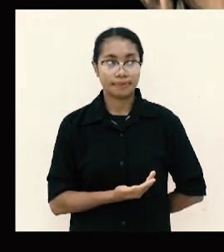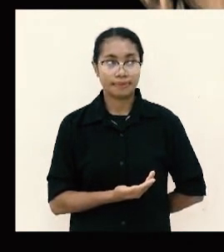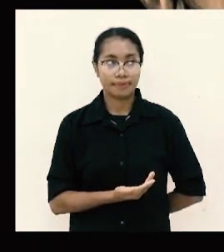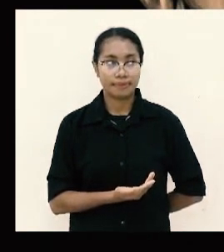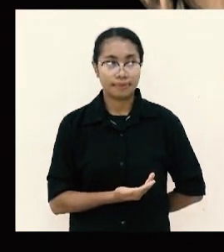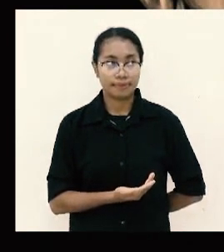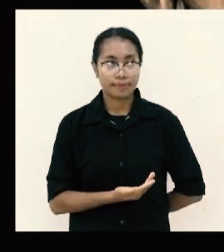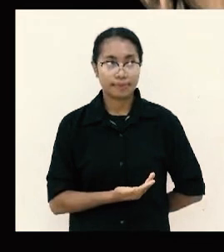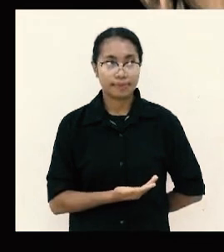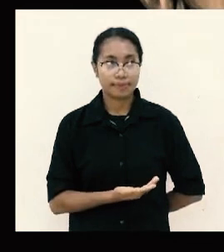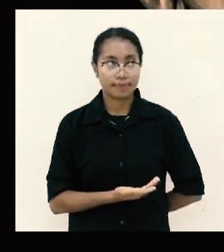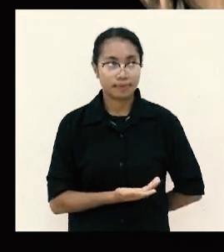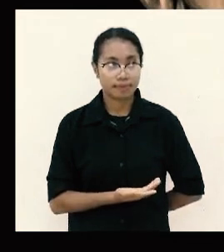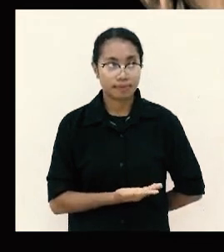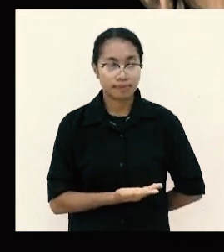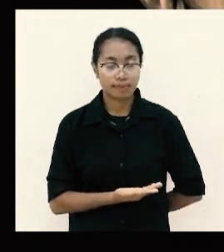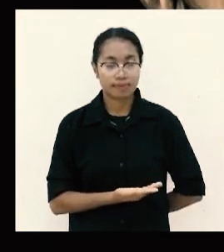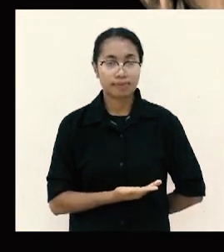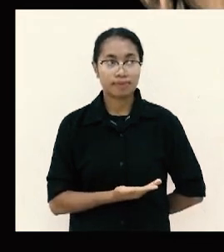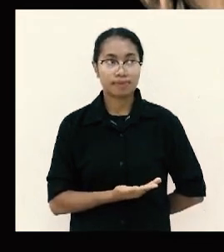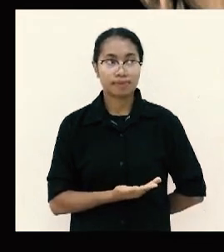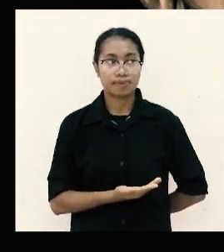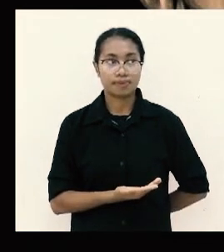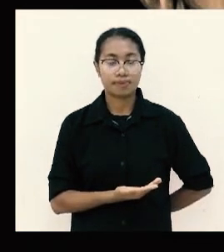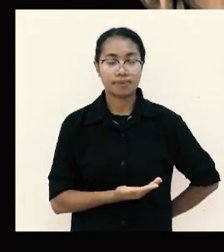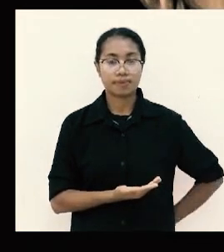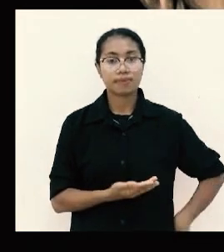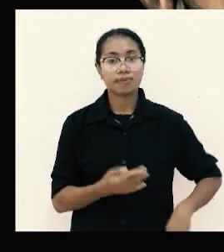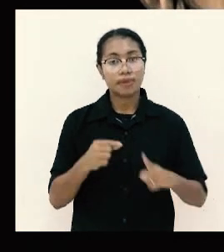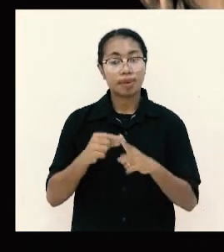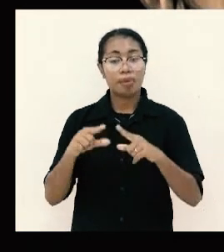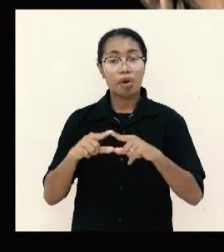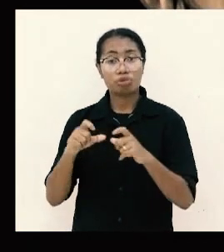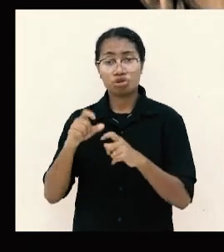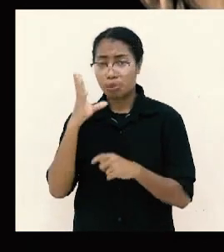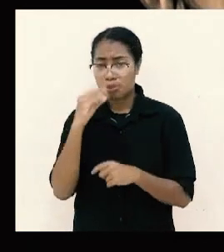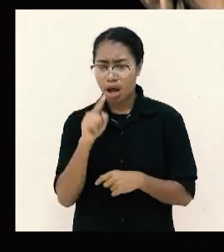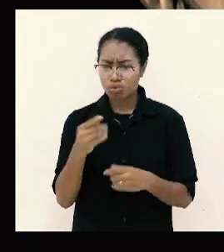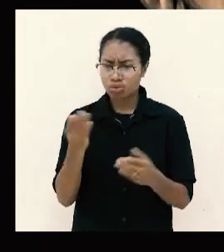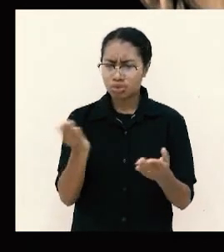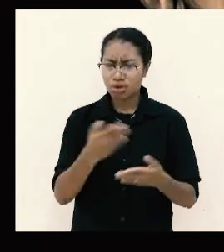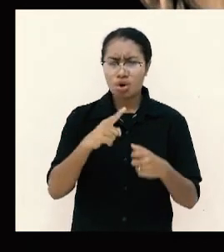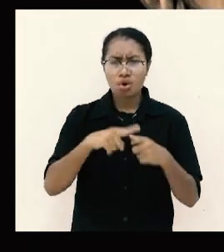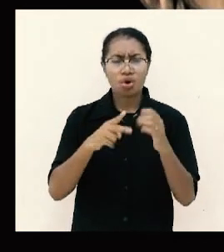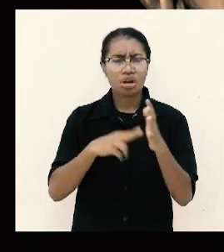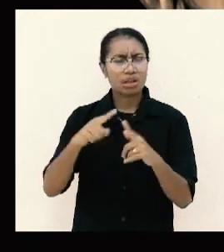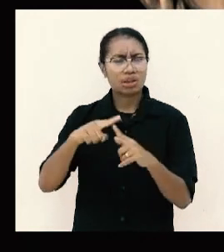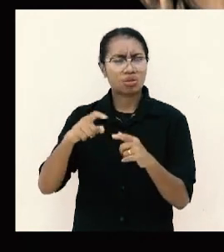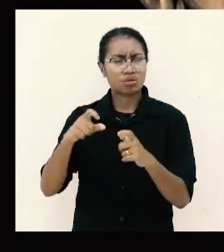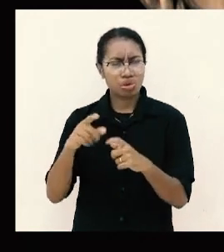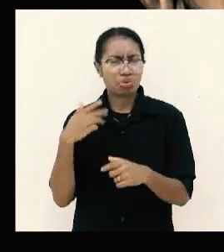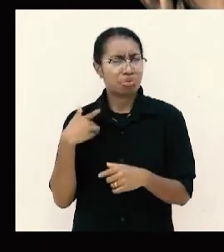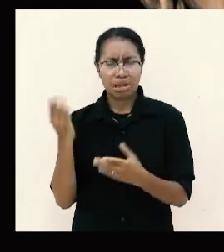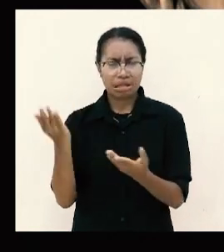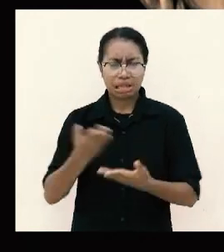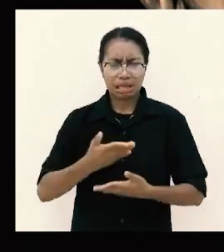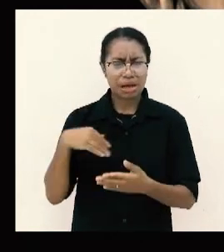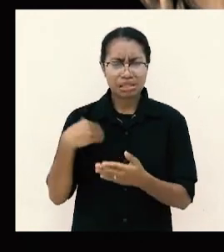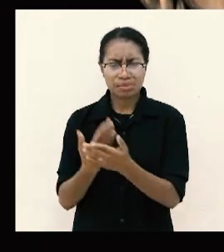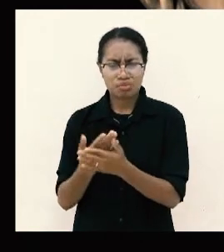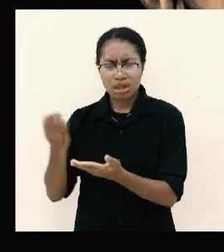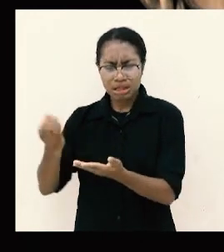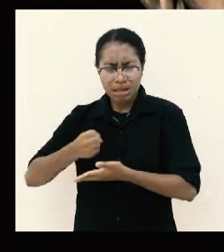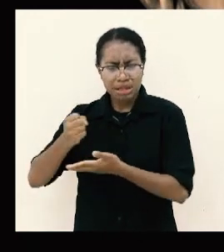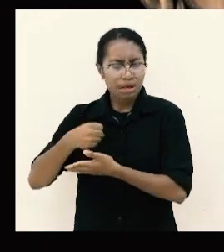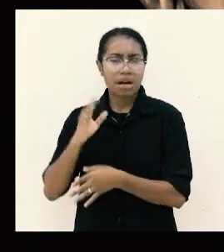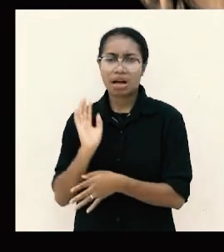saudara-saudara yang datang dari makedonia Paulus bilang dari kurintus aku tidak terima apa-apa dari kalian aku tidak terima apa-apa untuk melayani kamu makan dari mana jemaat